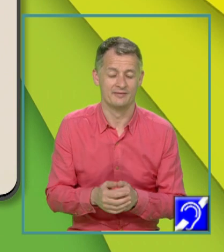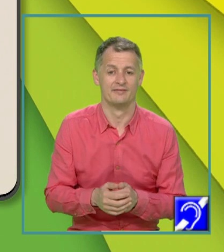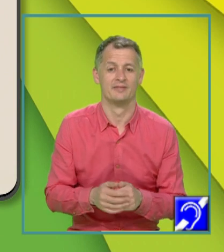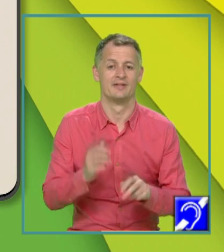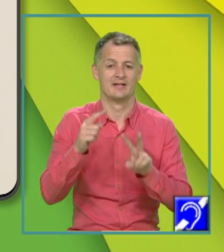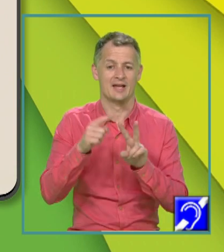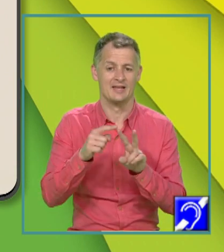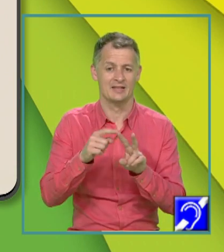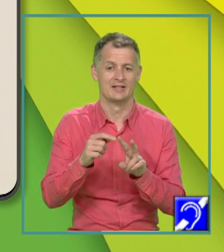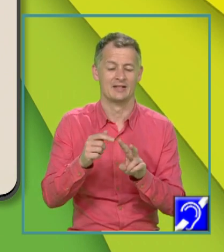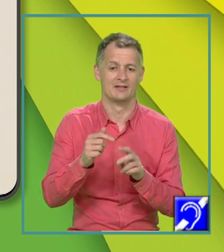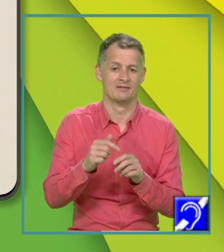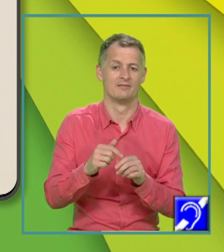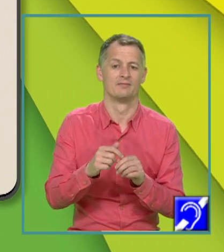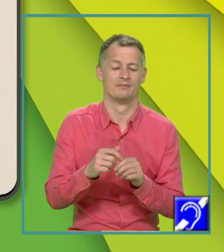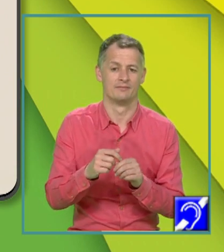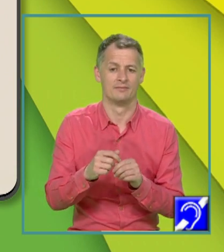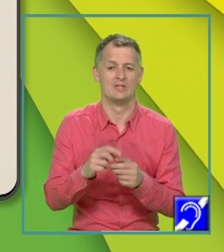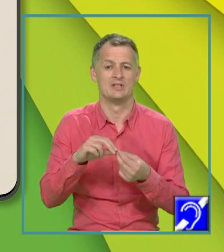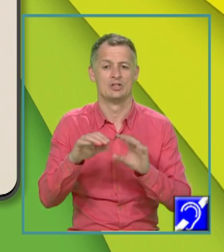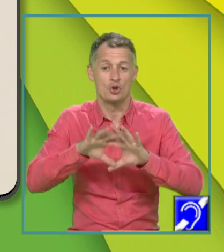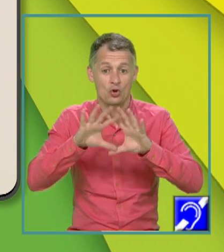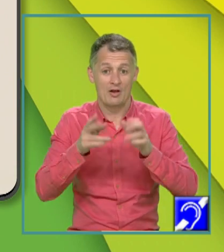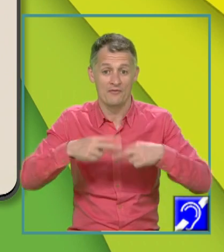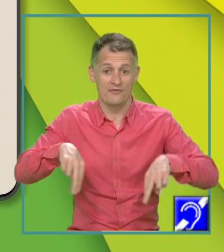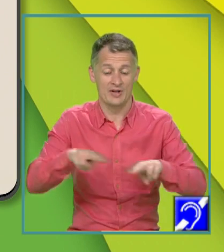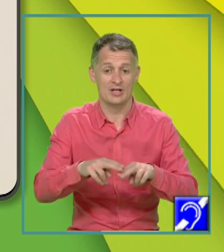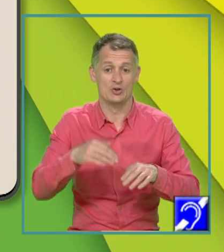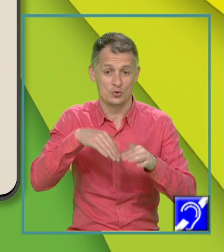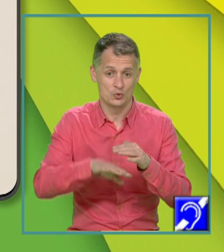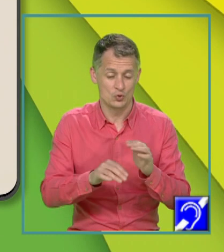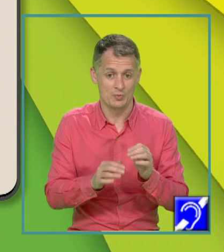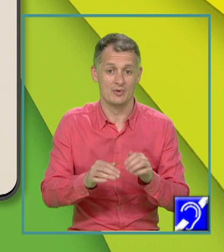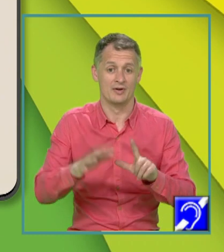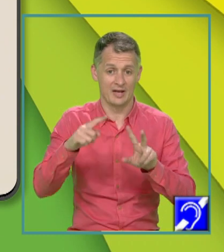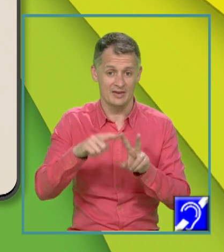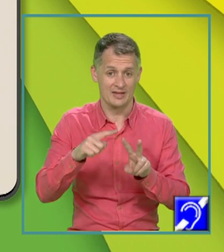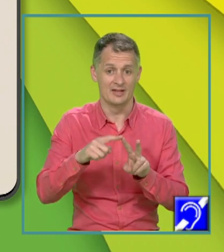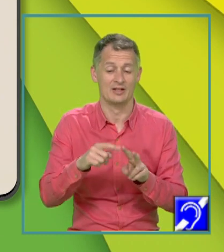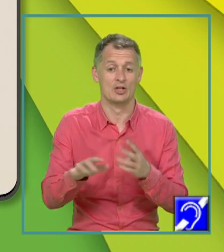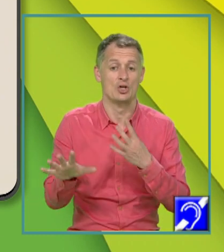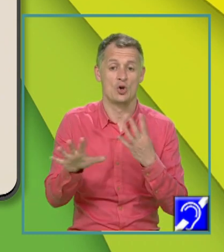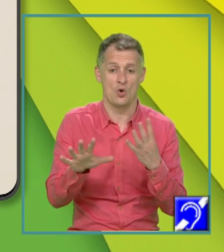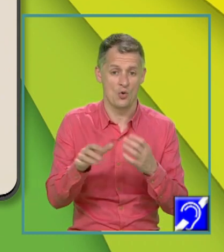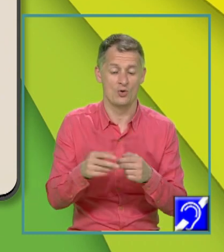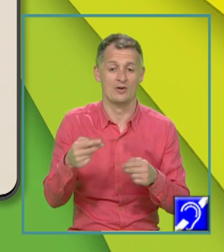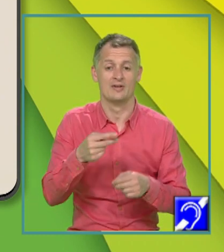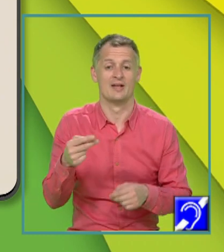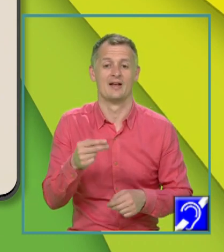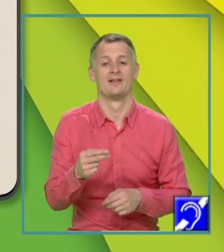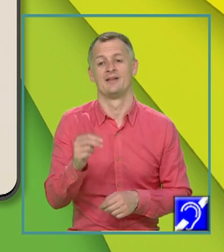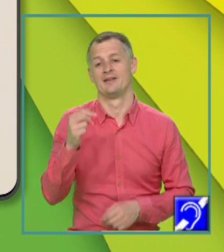din 3 ori 3 de de sub, ceea ce înseamnă subradical, radical din 9, care este 3.